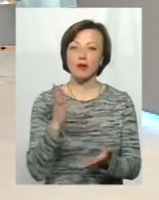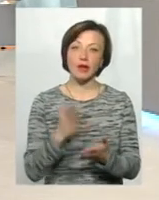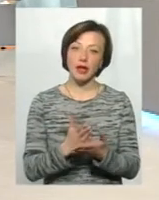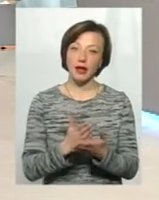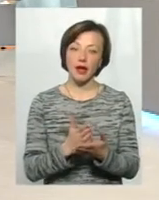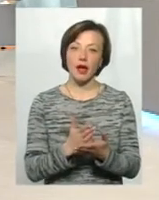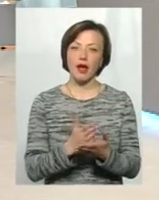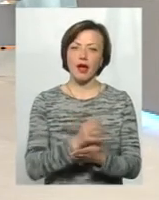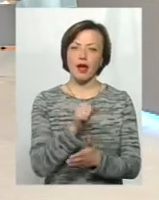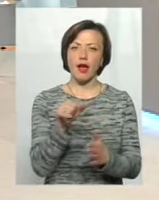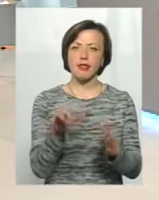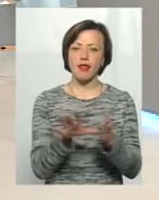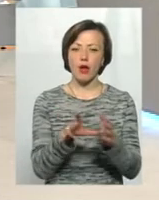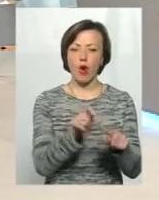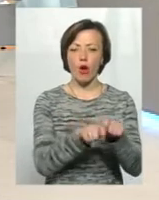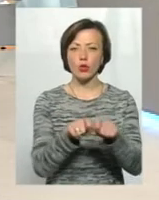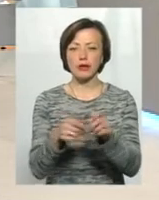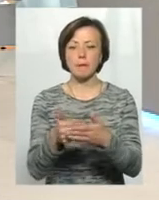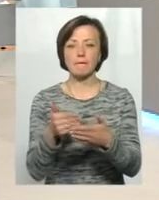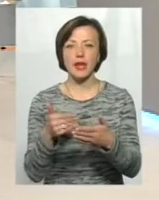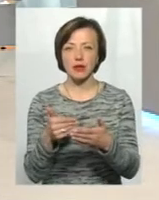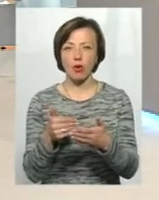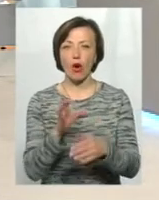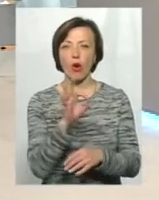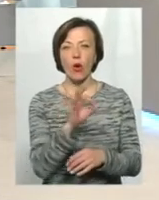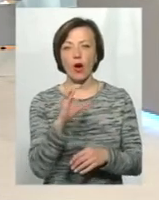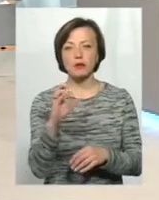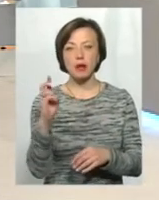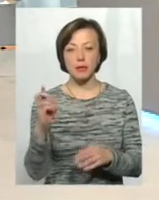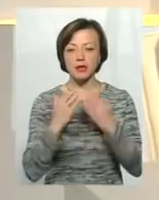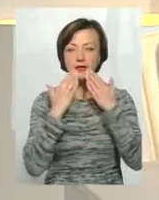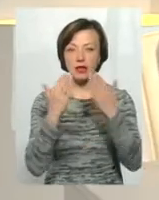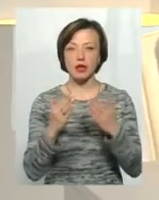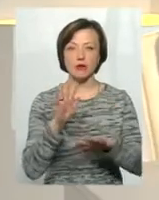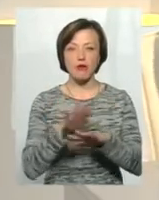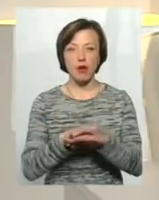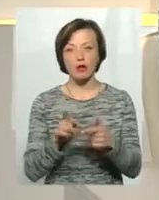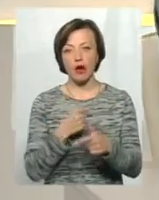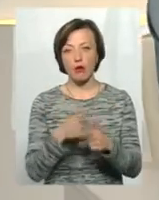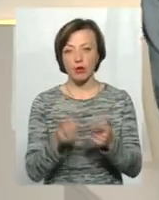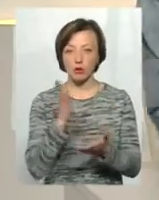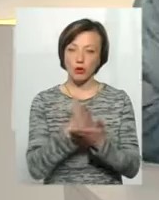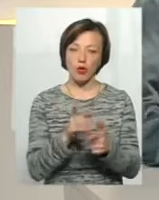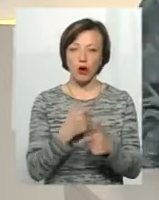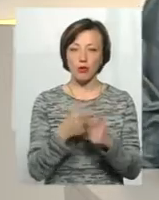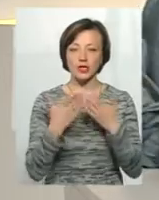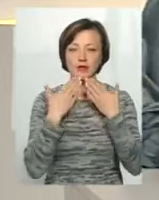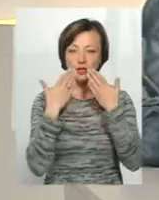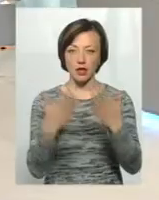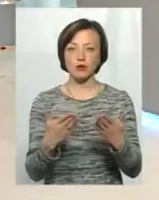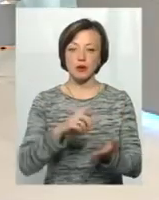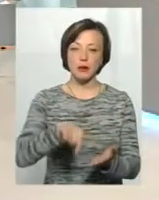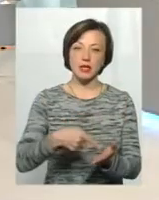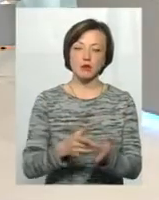енергоаудит перед тим, як ОСББ звертається в банк або ж напряму, або ж звертається до